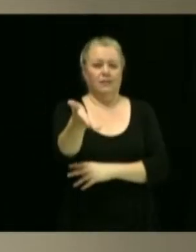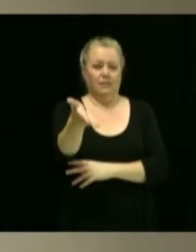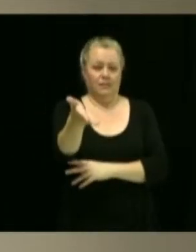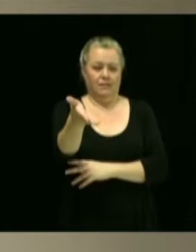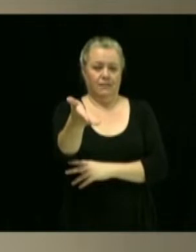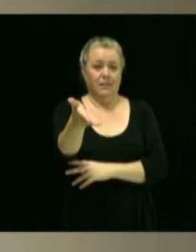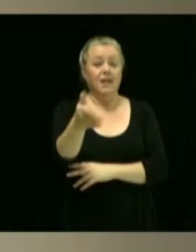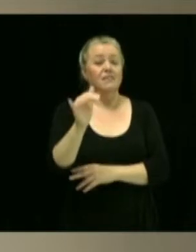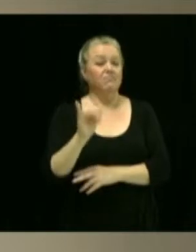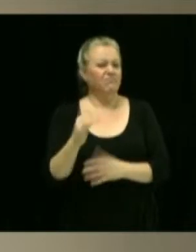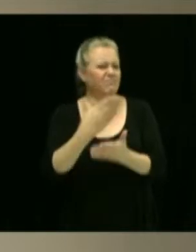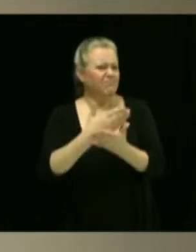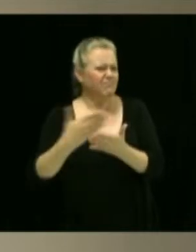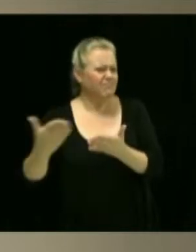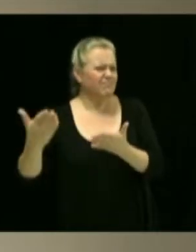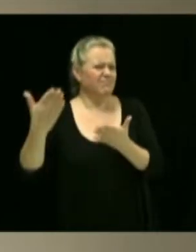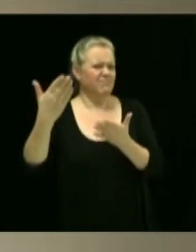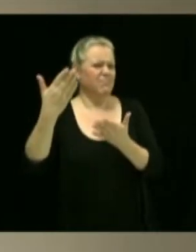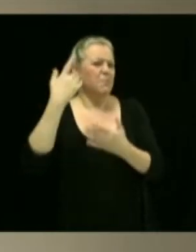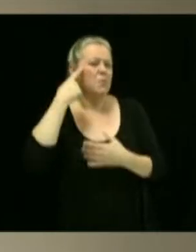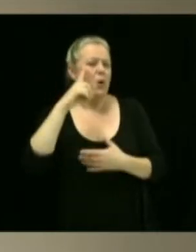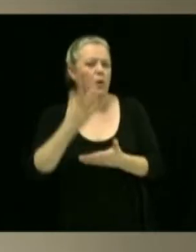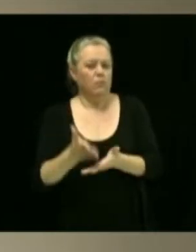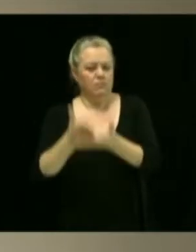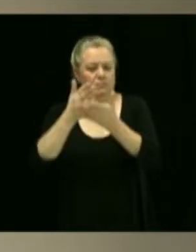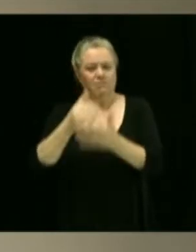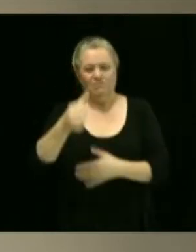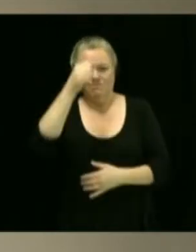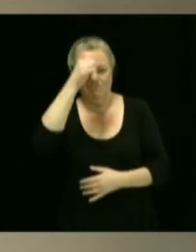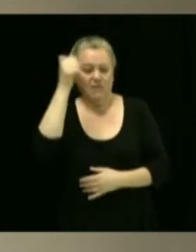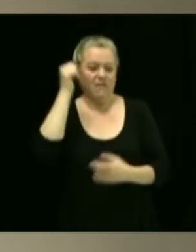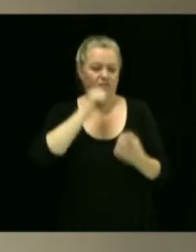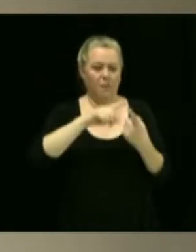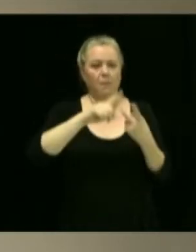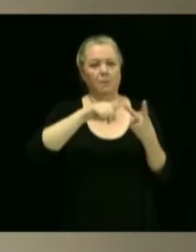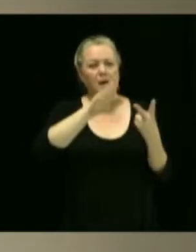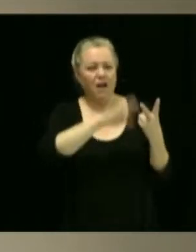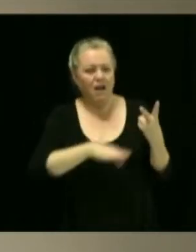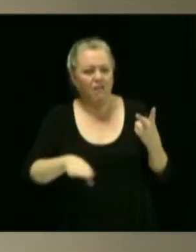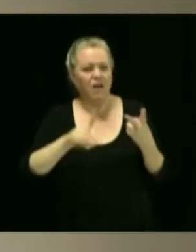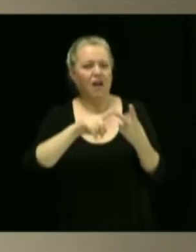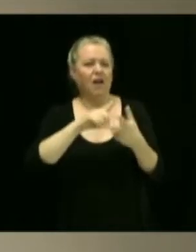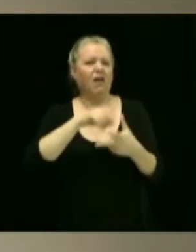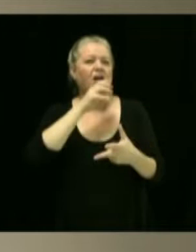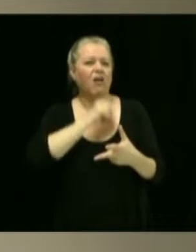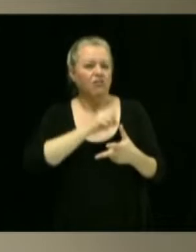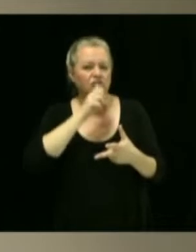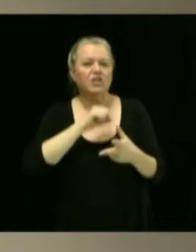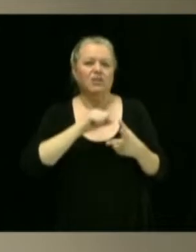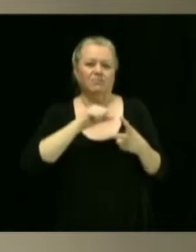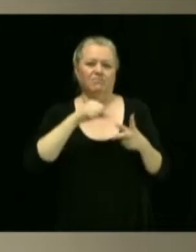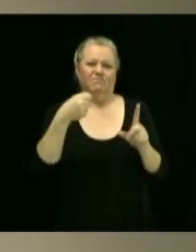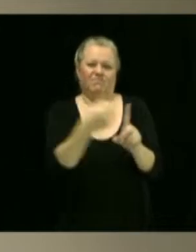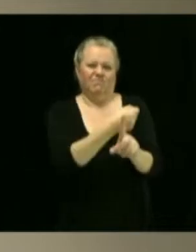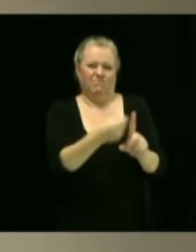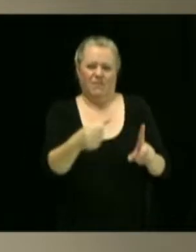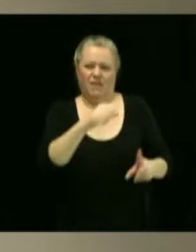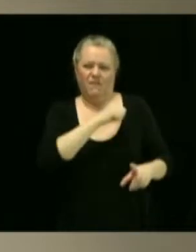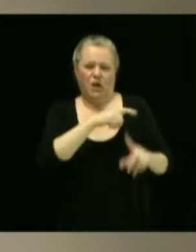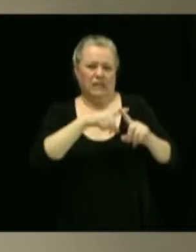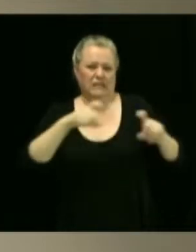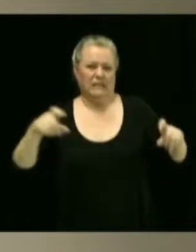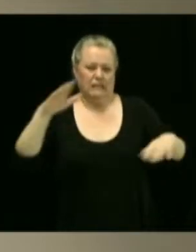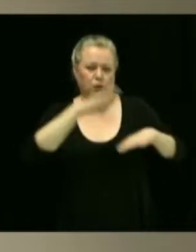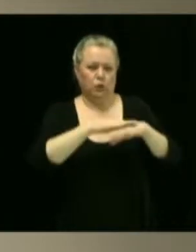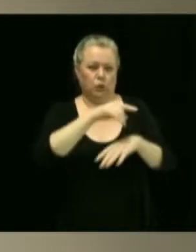rappelle qu'au quotidien, des femmes, des enfants et des personnes âgées sont victimes de violences sous plusieurs formes. Depuis le début de l'année 2021,